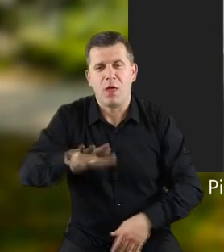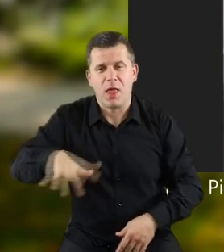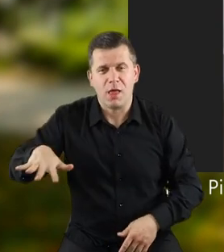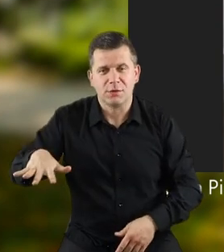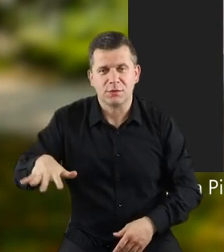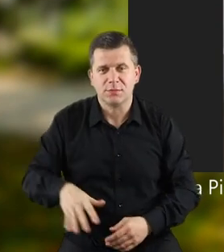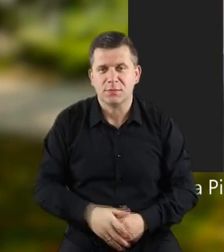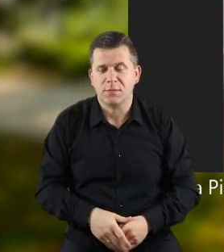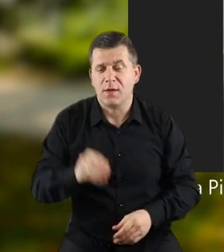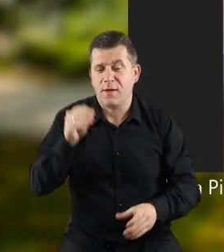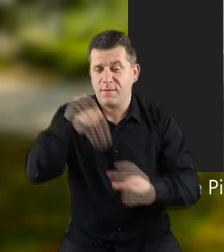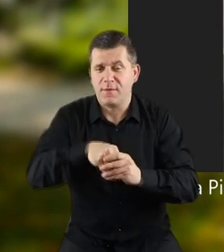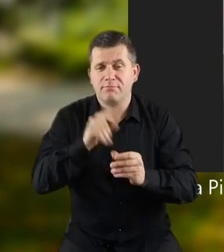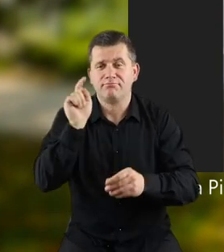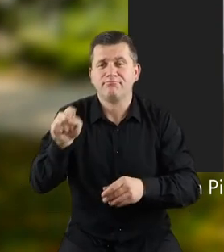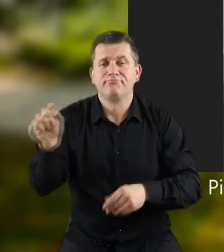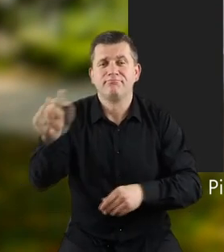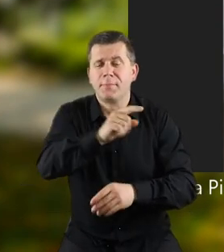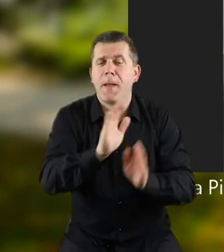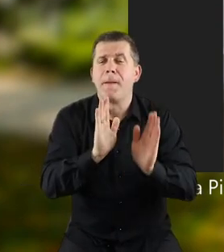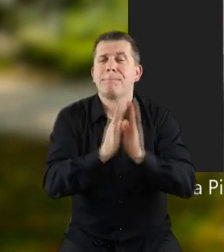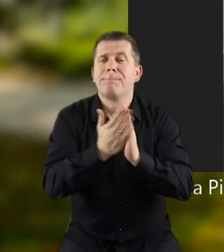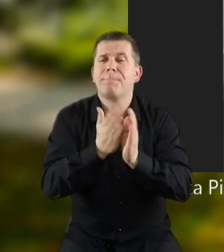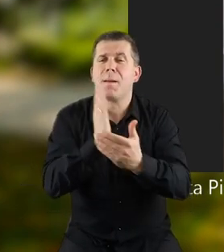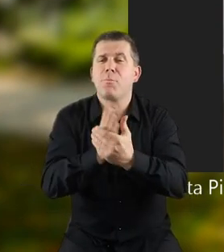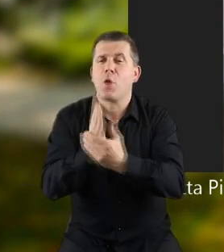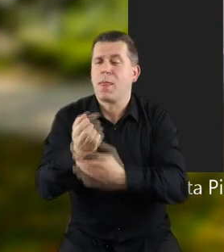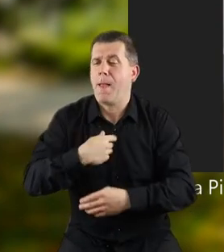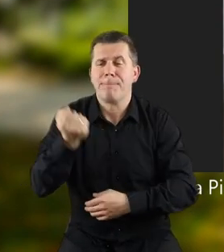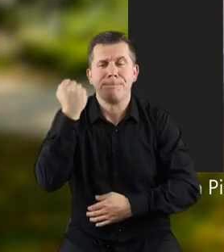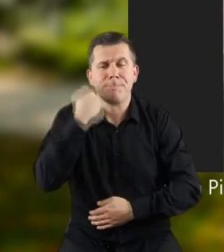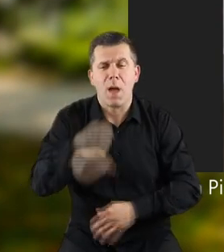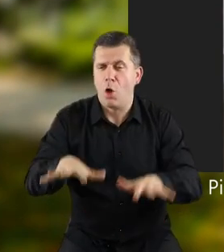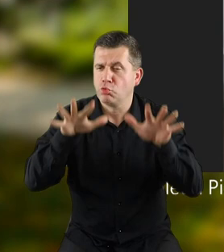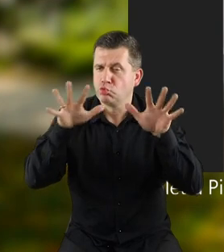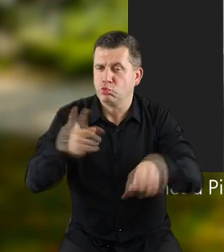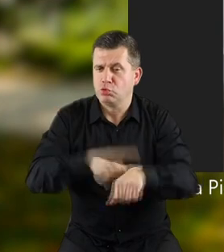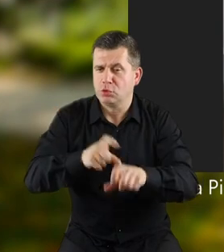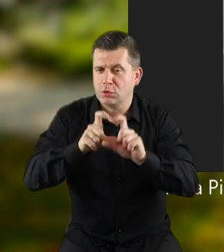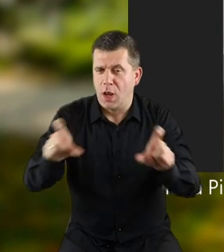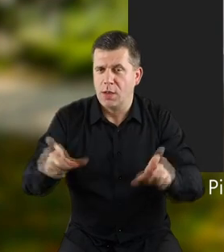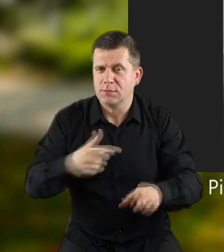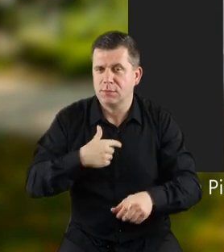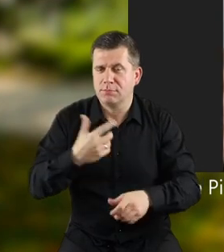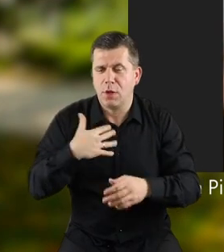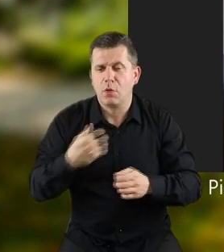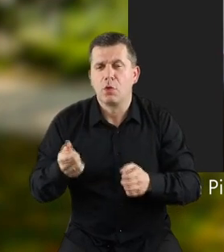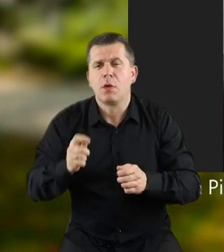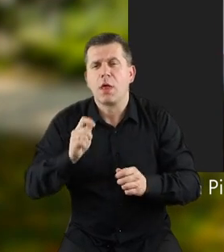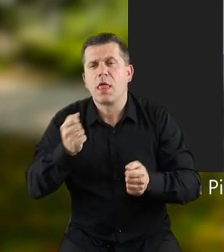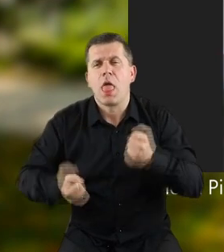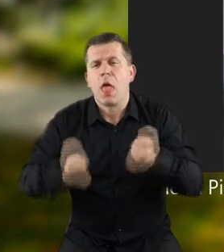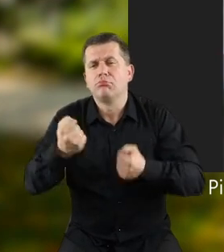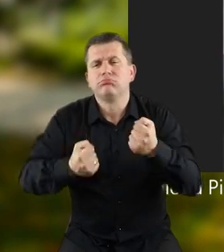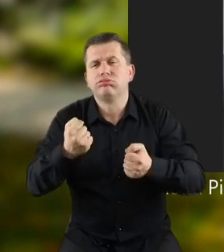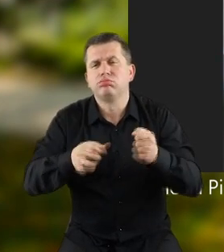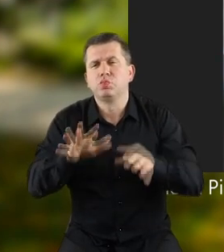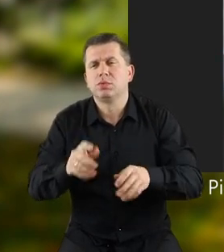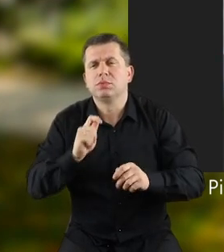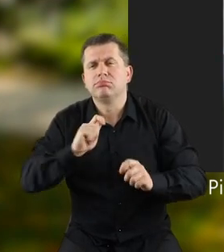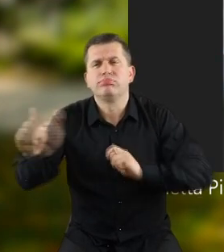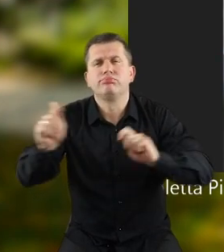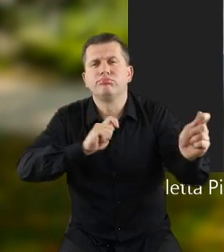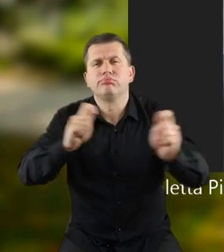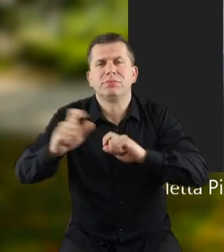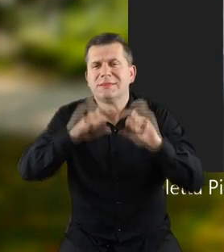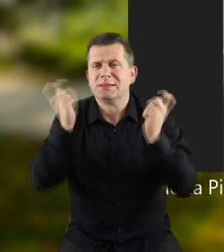z dziećmi w bibliotekach i ja bardzo dużo czasu spędzałam za kierownicą. Bardzo